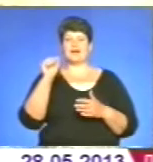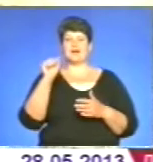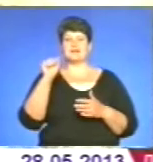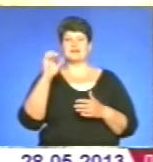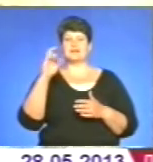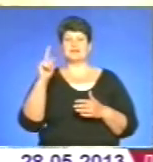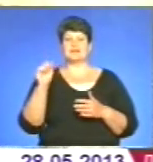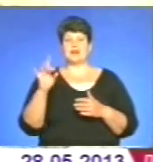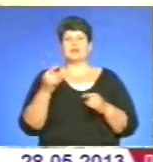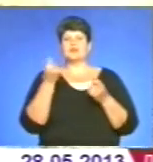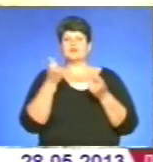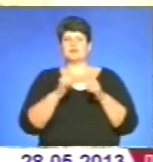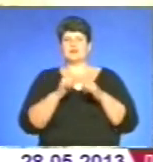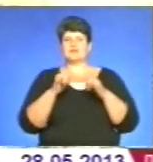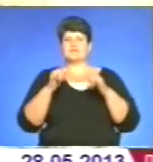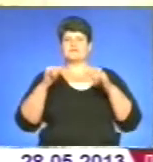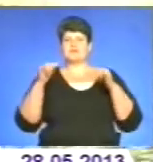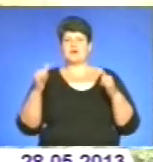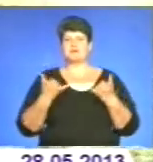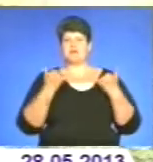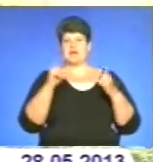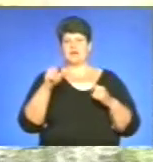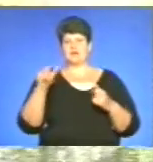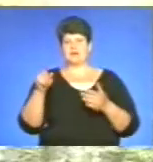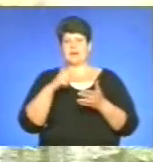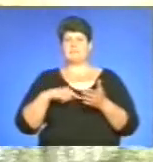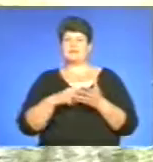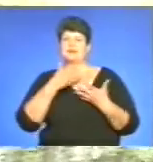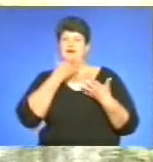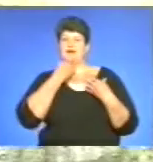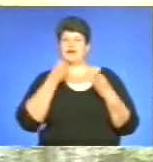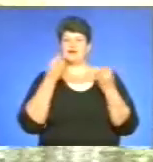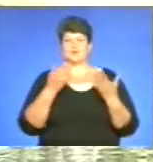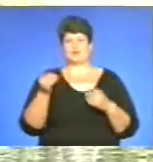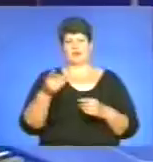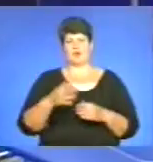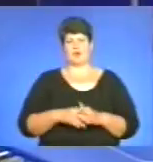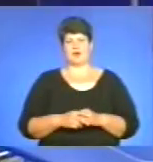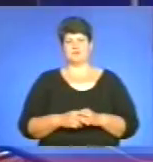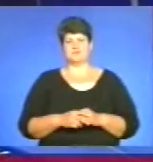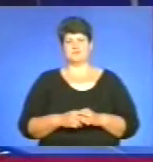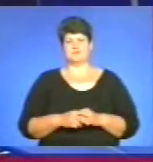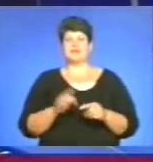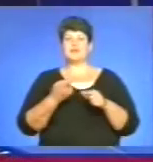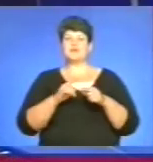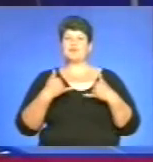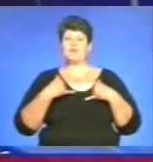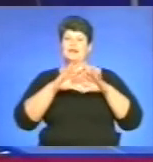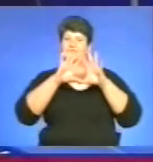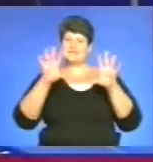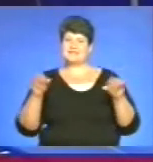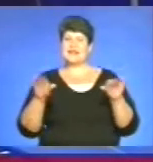Трошки розвиваємо для жителів міста красу Тернополя. На цьому в мене все.